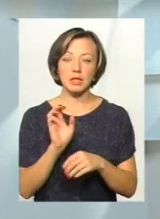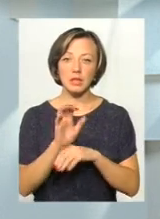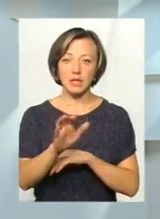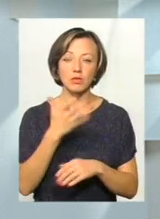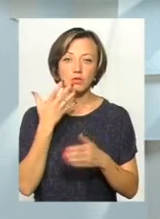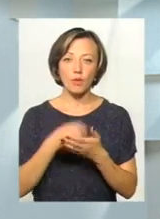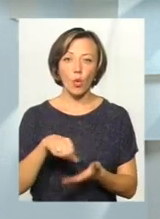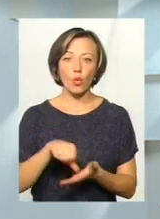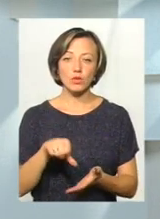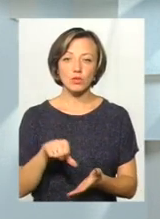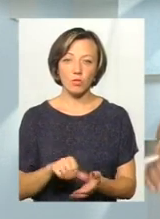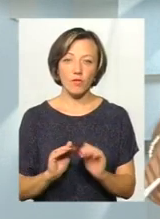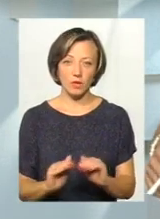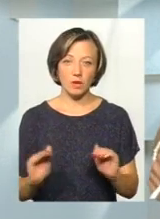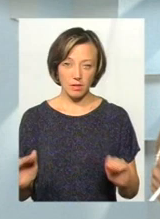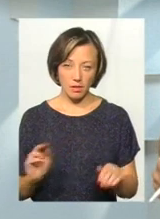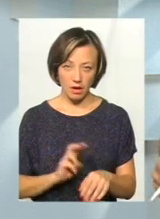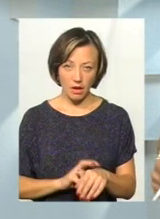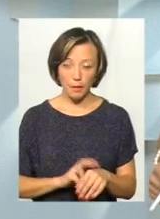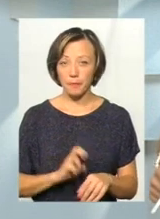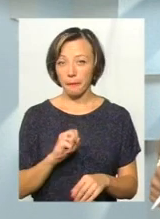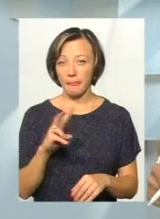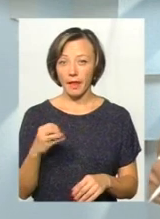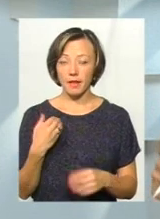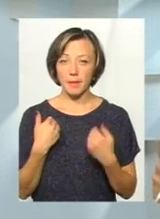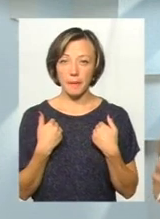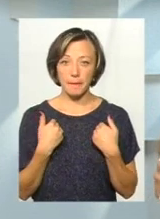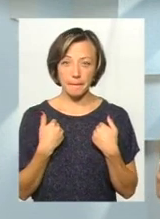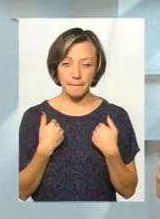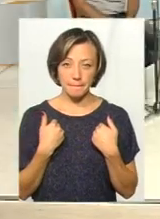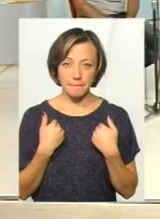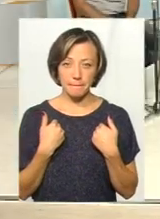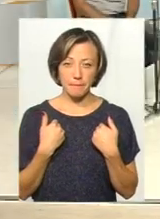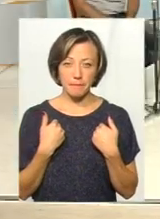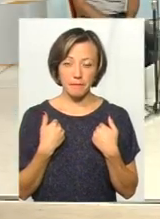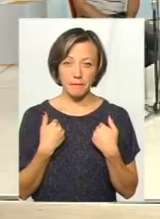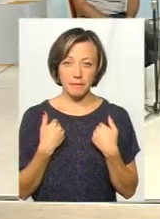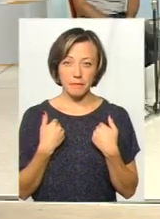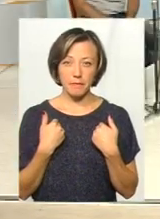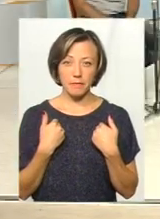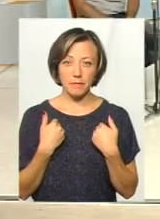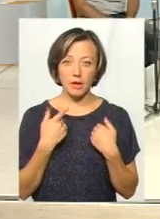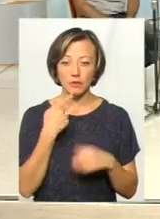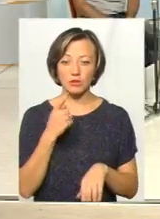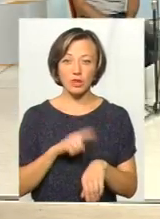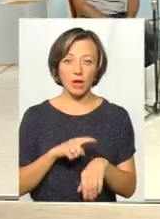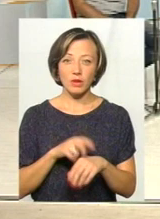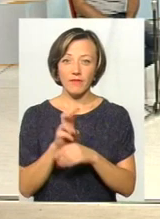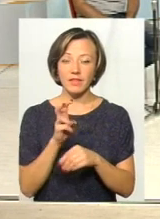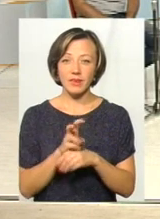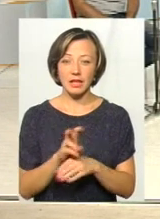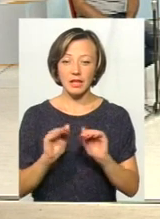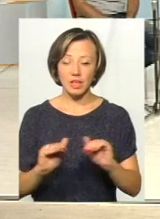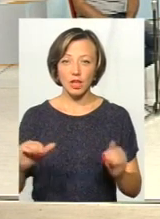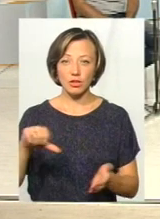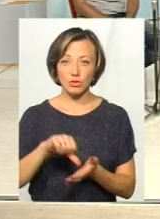дільнийшого федіатора. Але в мерчані компенсиру, що часу на відвідув федіатора немає. І я